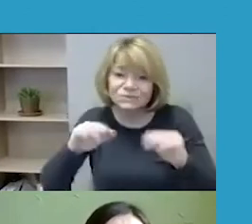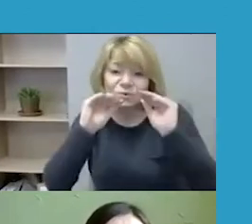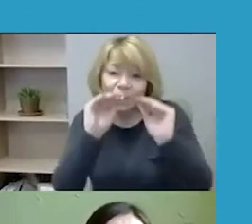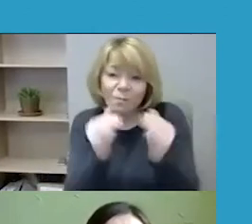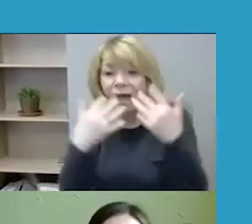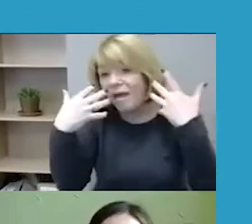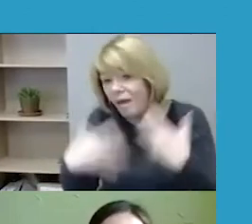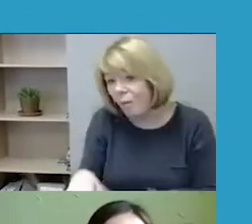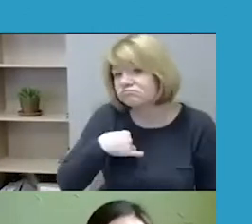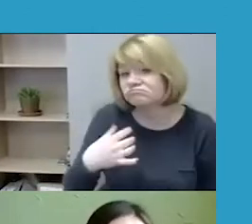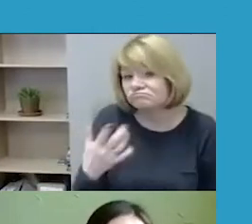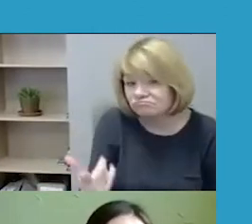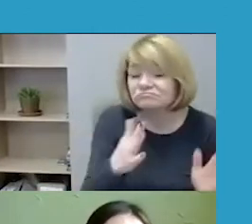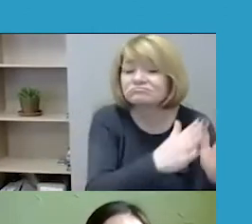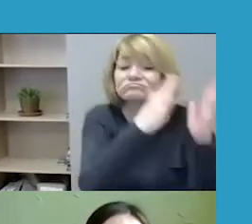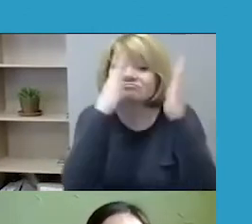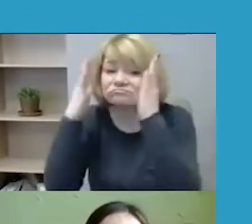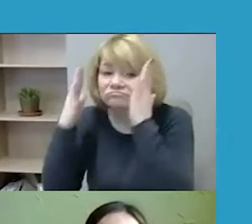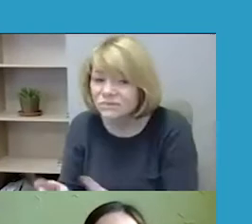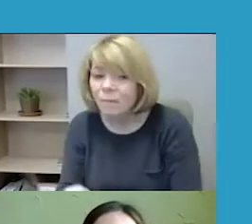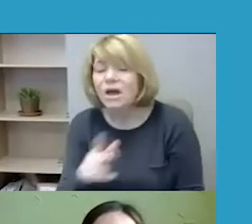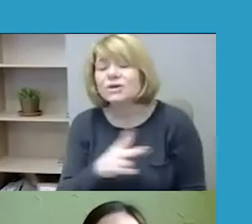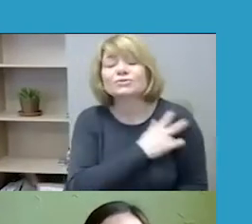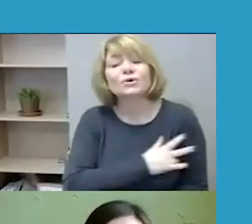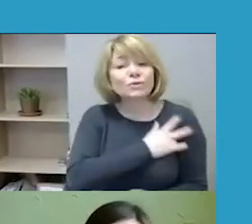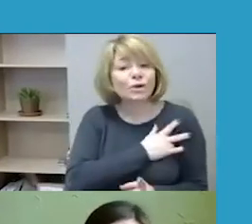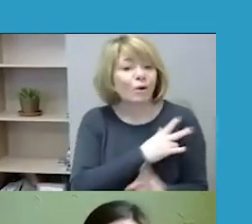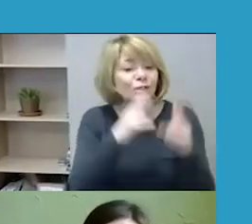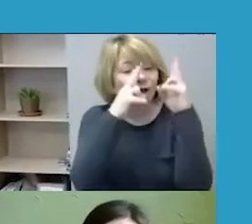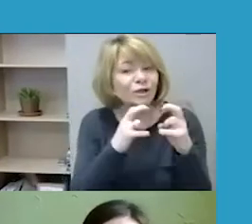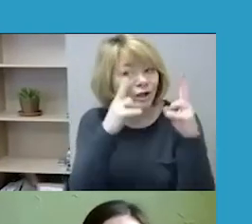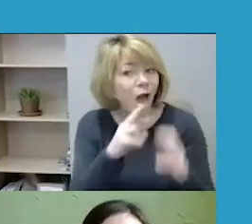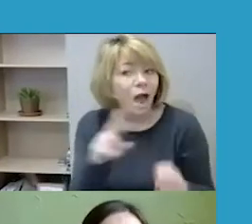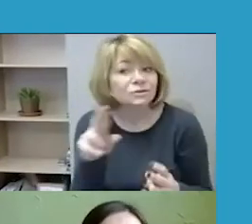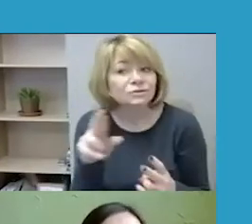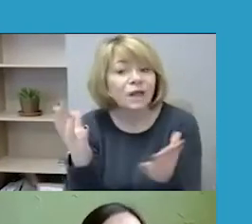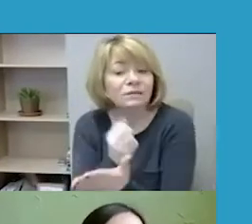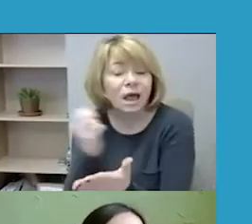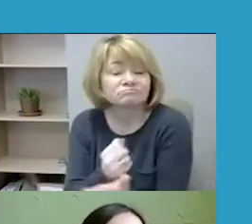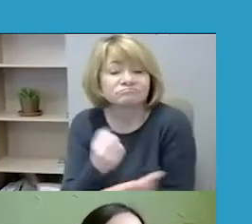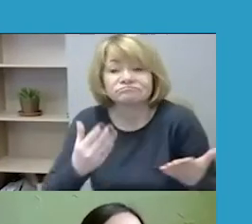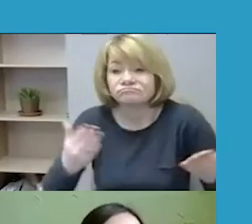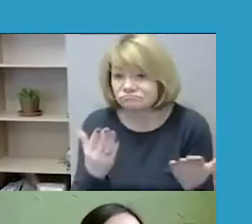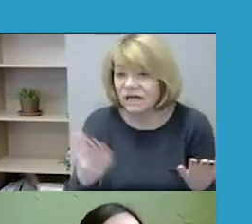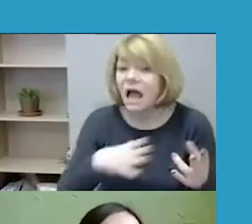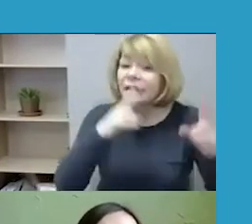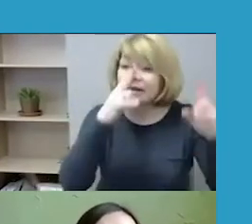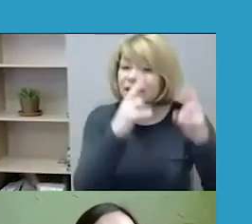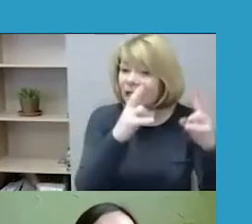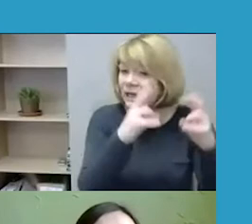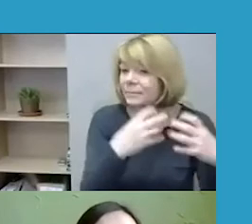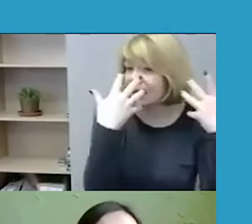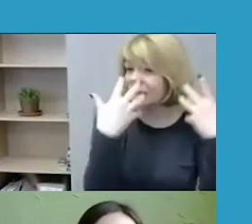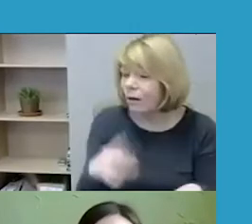Taip, ir toliau perinam trumpai prie sociologinio atyrimo rezultatų. Tyrimo metu mes atlikome